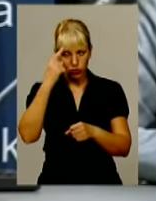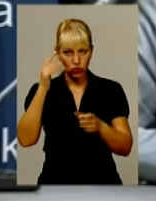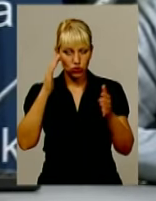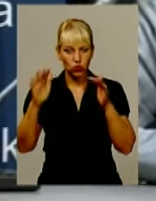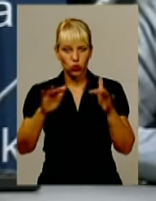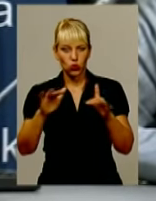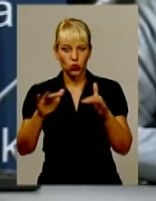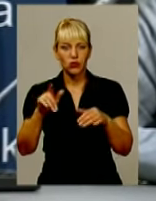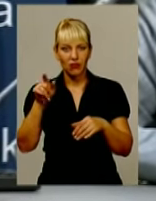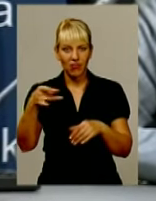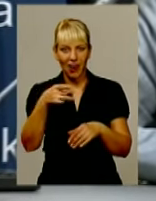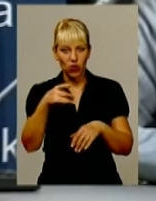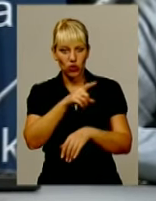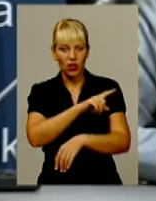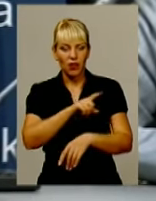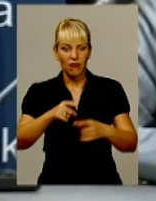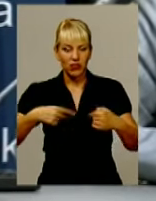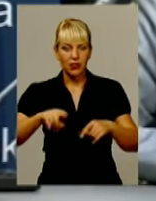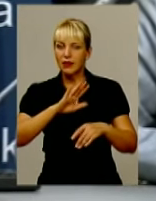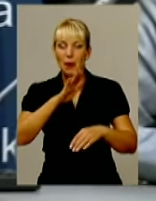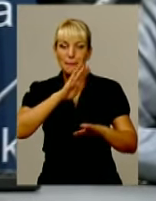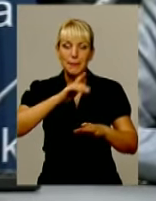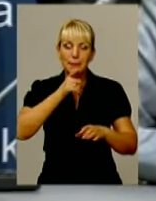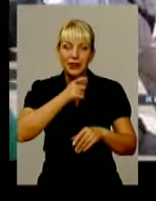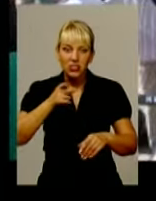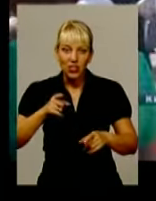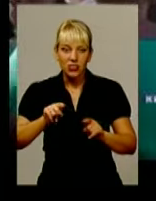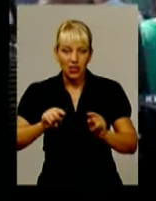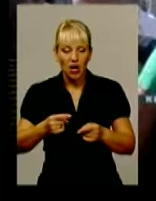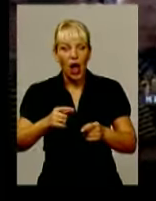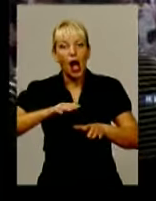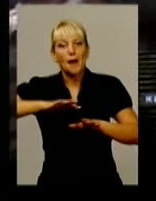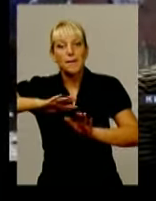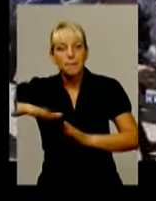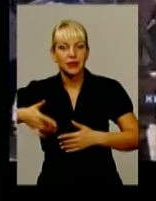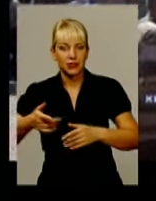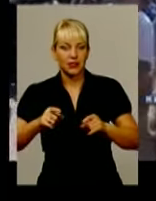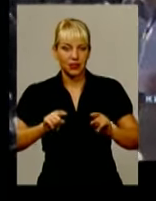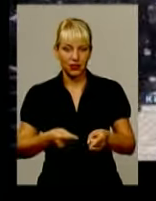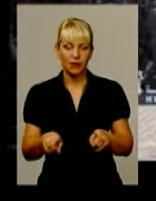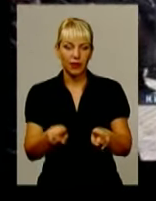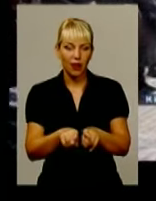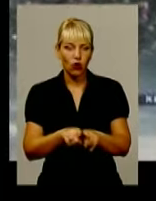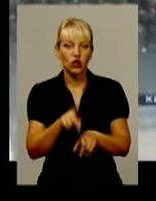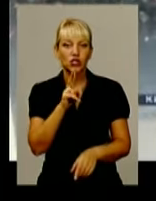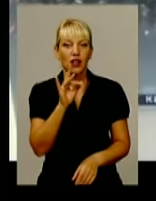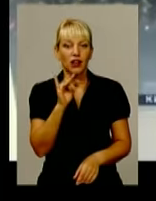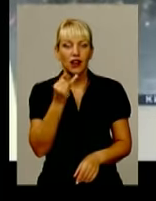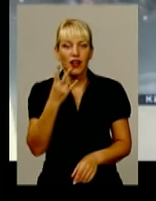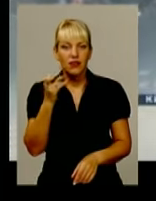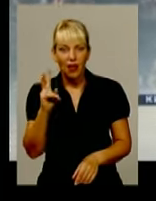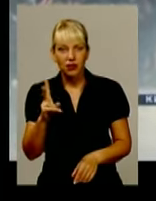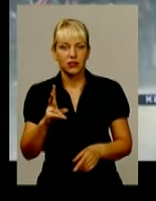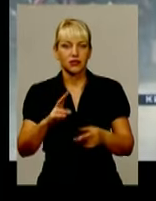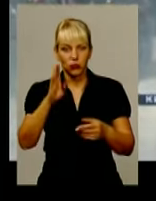райвідділі його били вже, не під час затримання, а після затримання». Затримали і «Свободівця» Сергія Крейняка з камінця Подільського, а